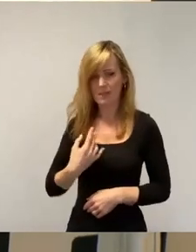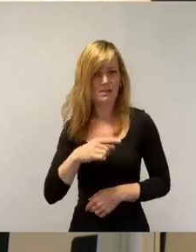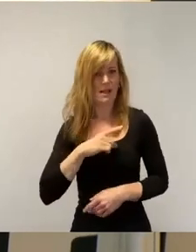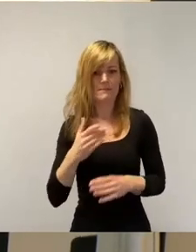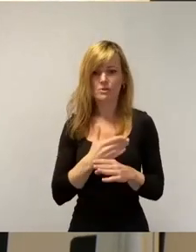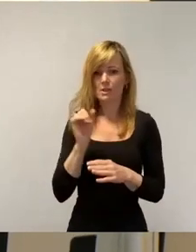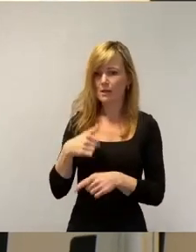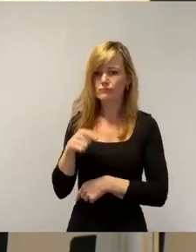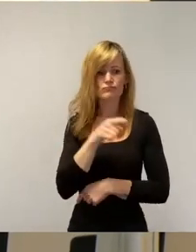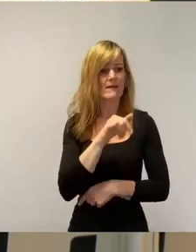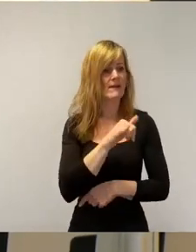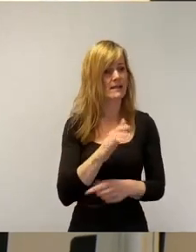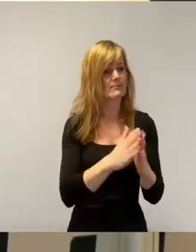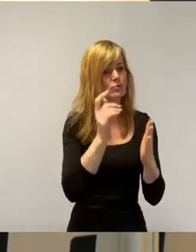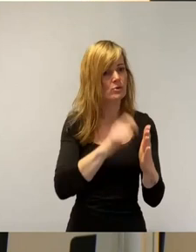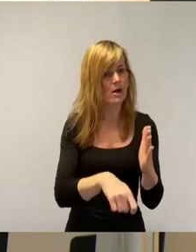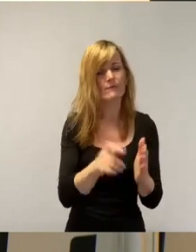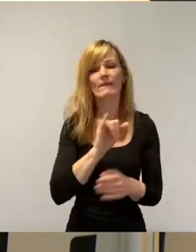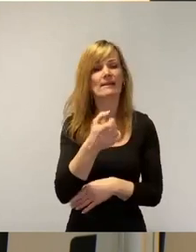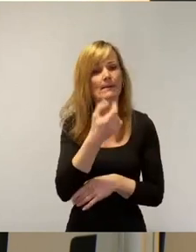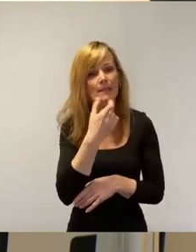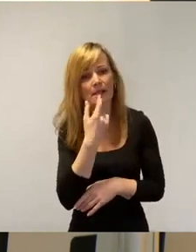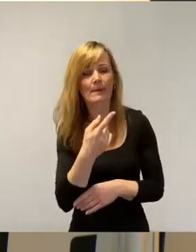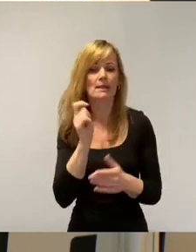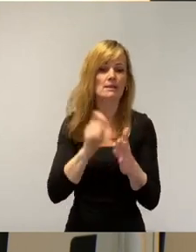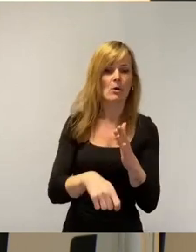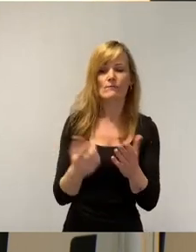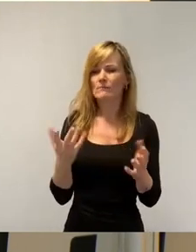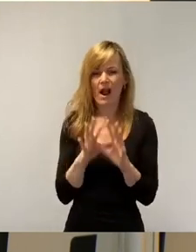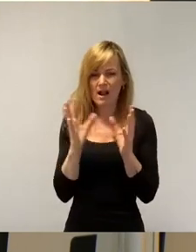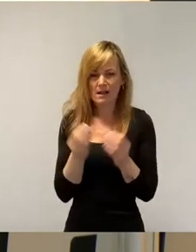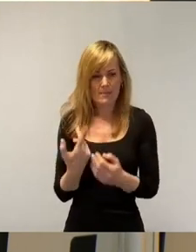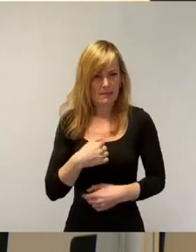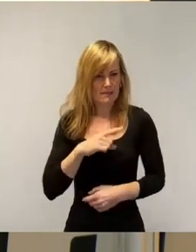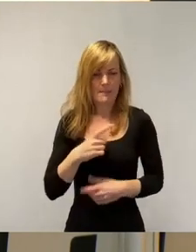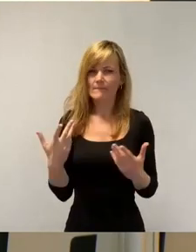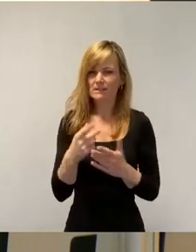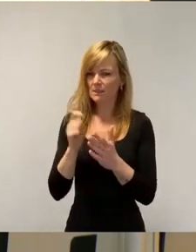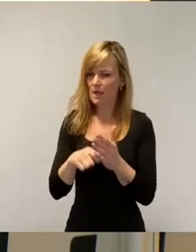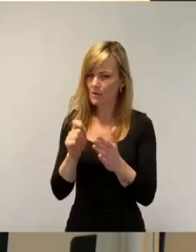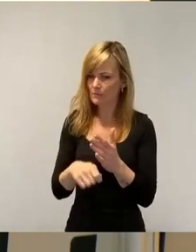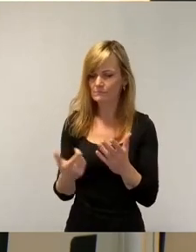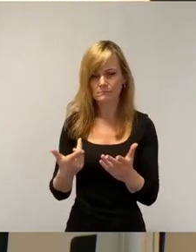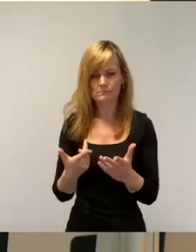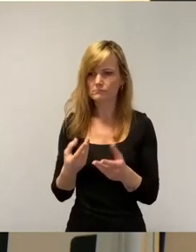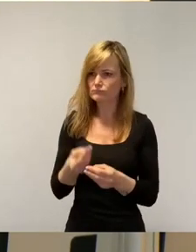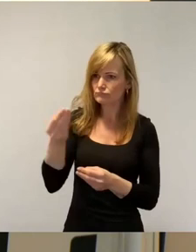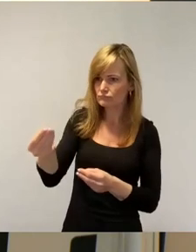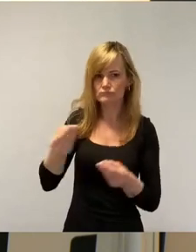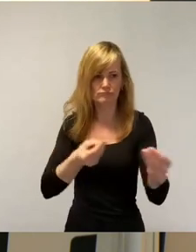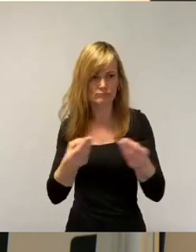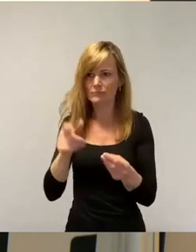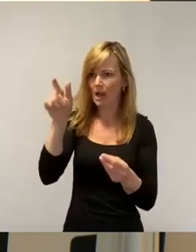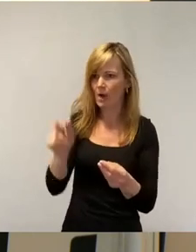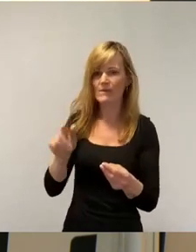mir kaufe, welche Arzneimittel mir kaufe, überhaupt was ich mir kaufe, mit wem ich in Geldtransaktionen trete, ohne,